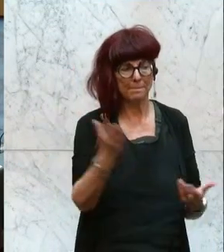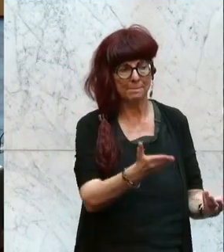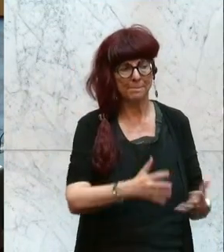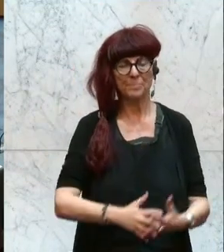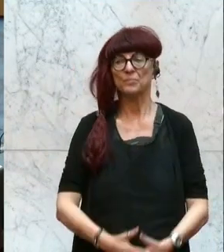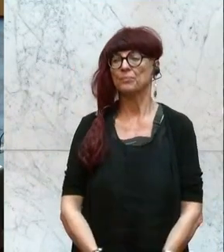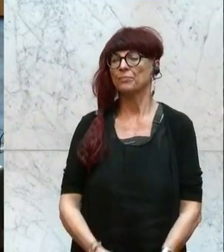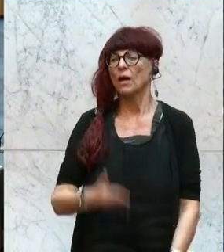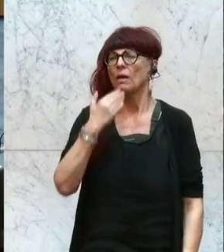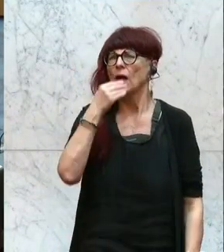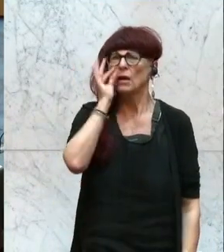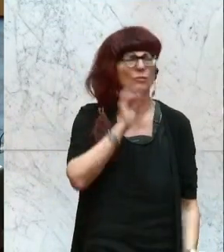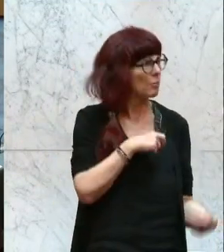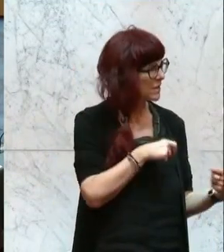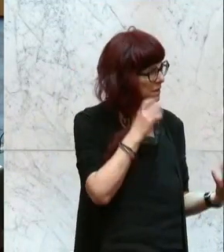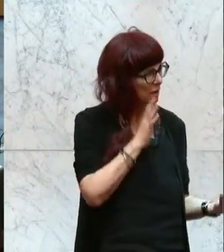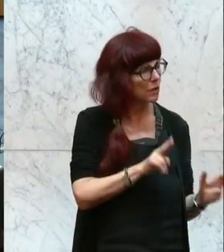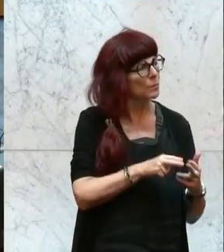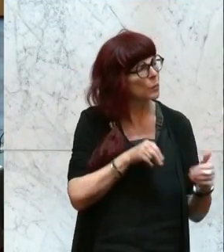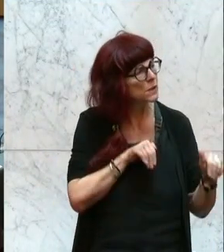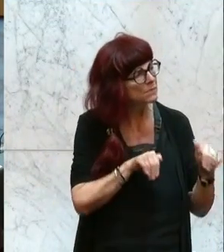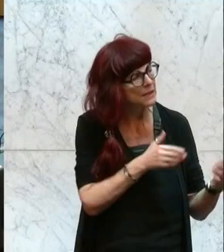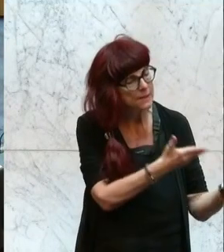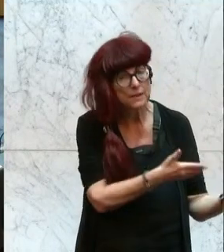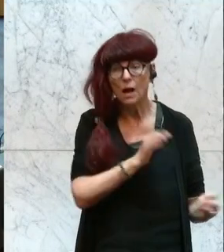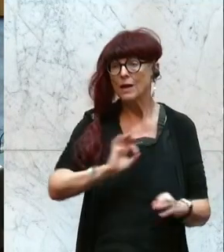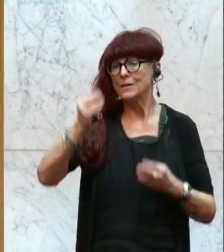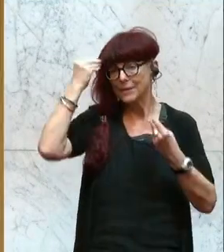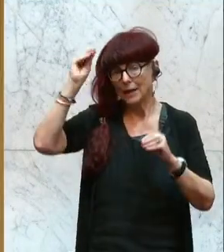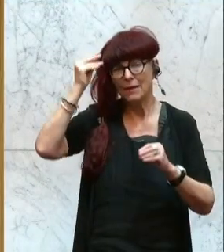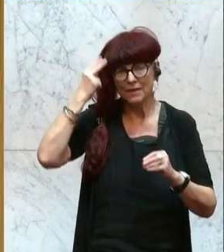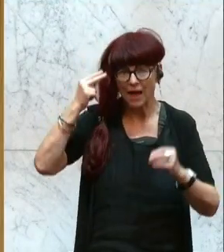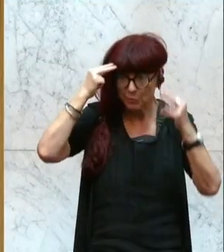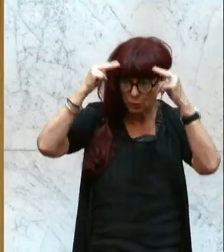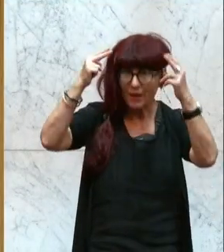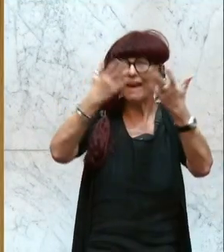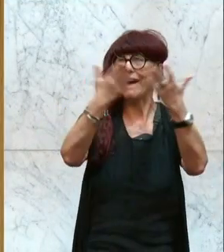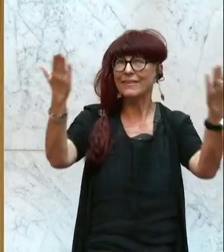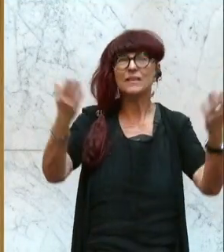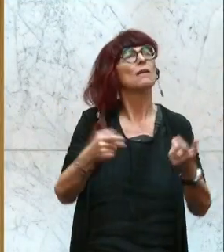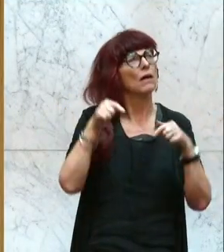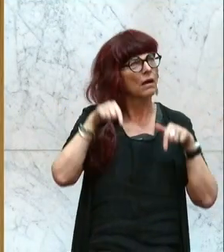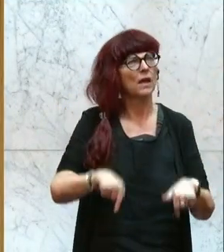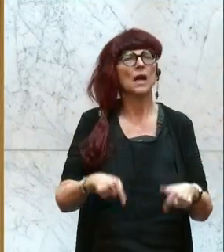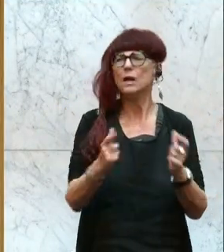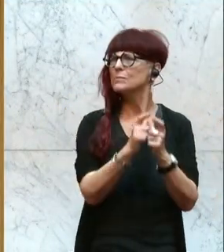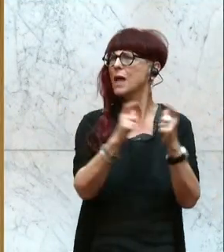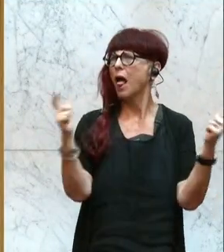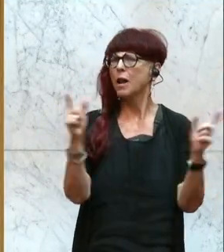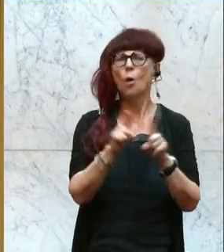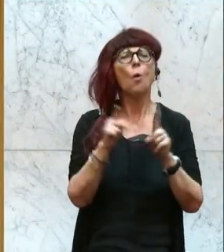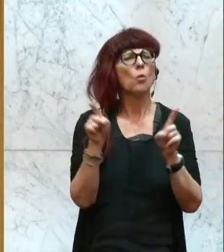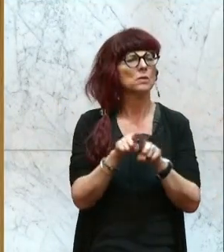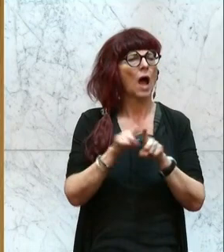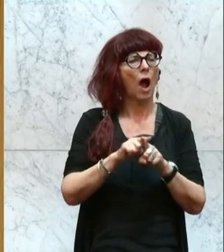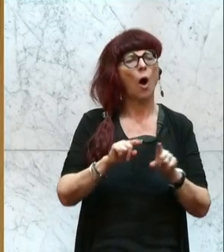Danke, Frau Präsidentin, Herr Bundesminister, sehr geehrte Damen und Herren hier im Saal und an den Bildschirmgeräten. Ja, es